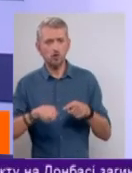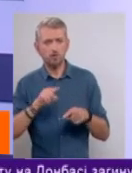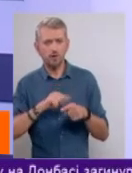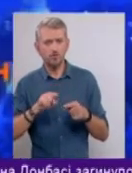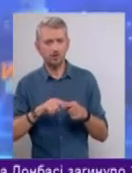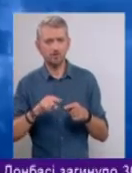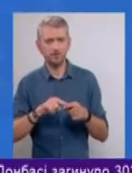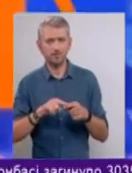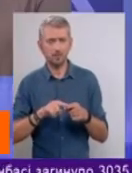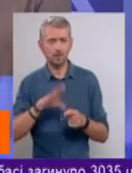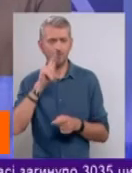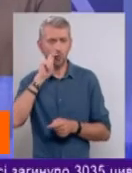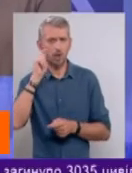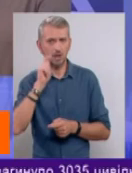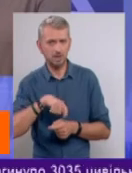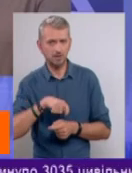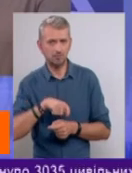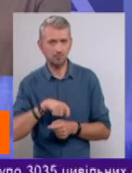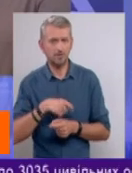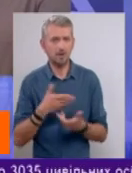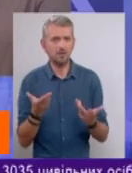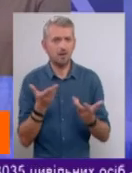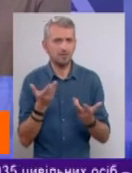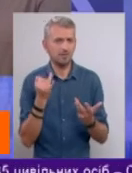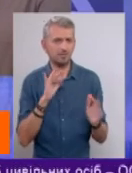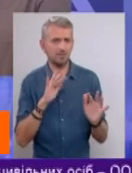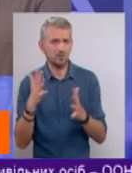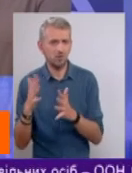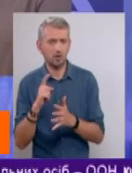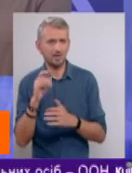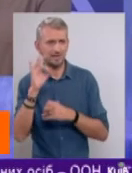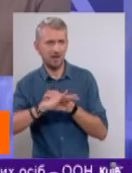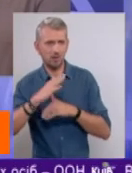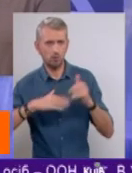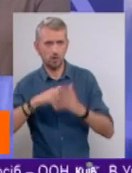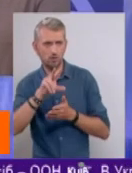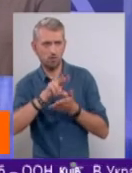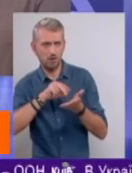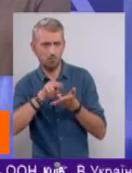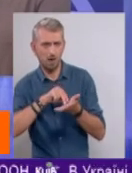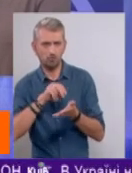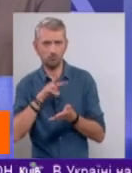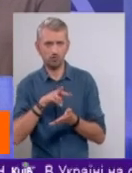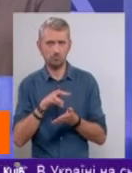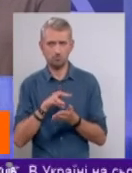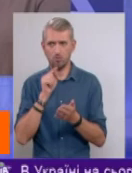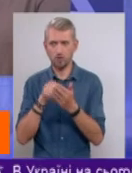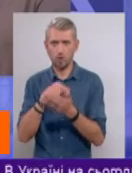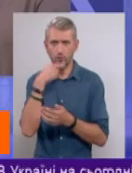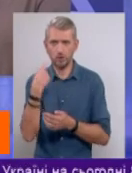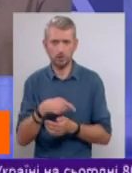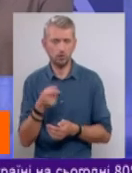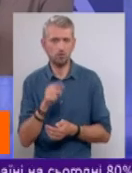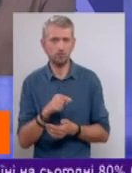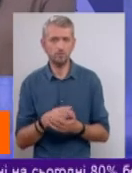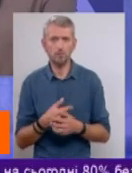в Україні якісь історії з західної практики приймаються, ніж вони доходять до Росії. Ну